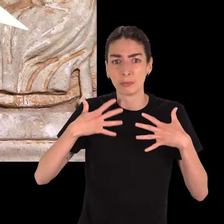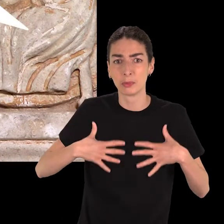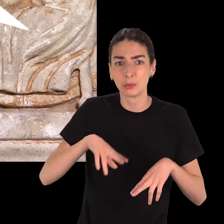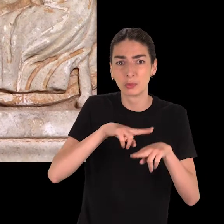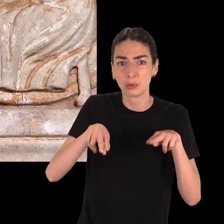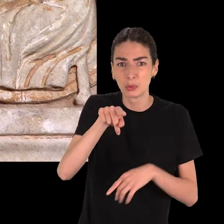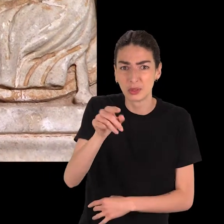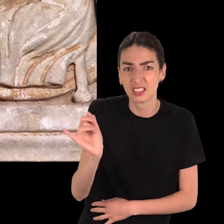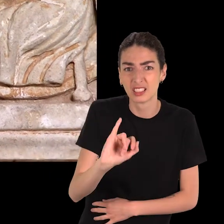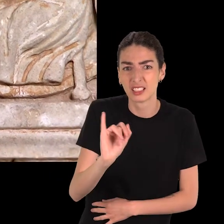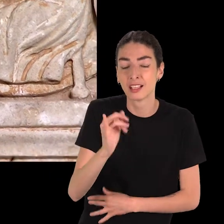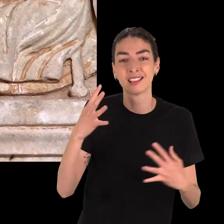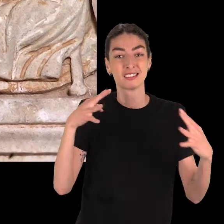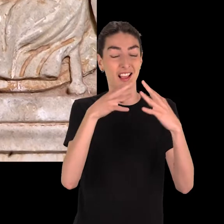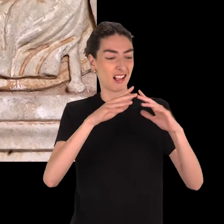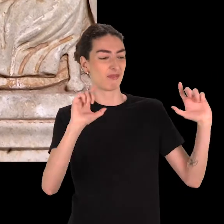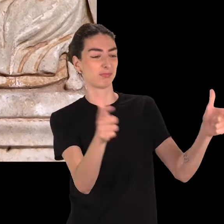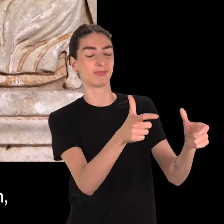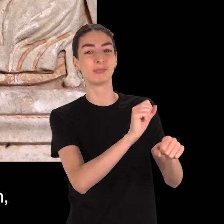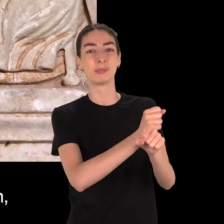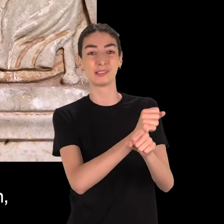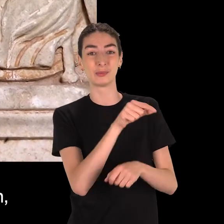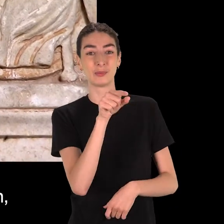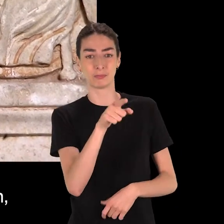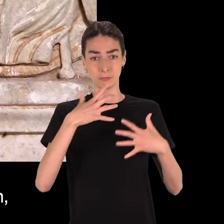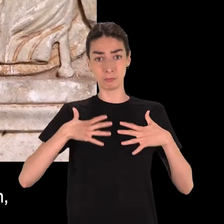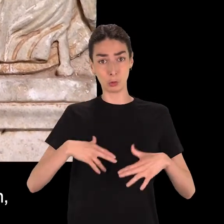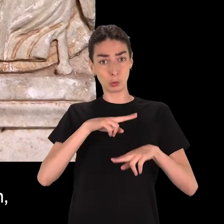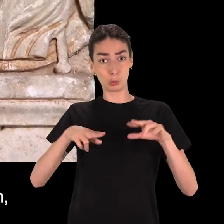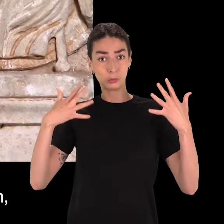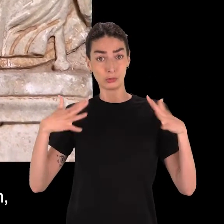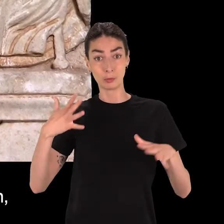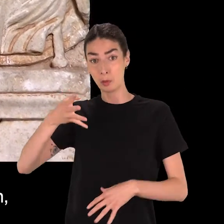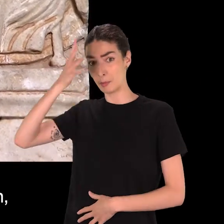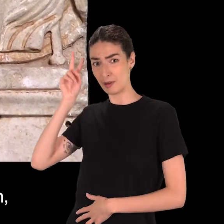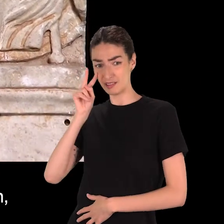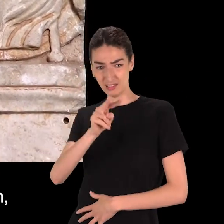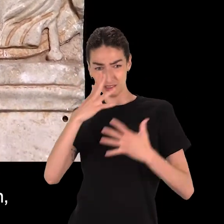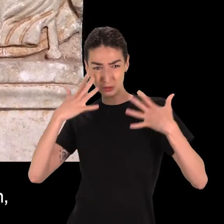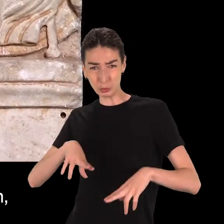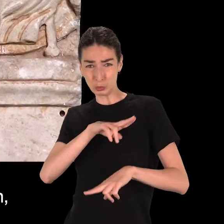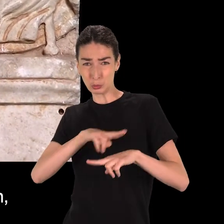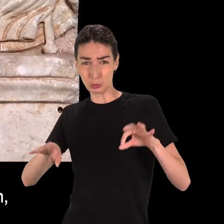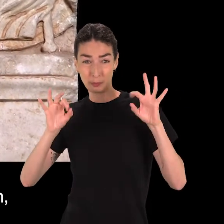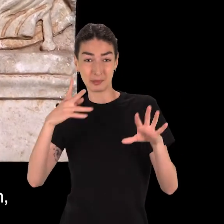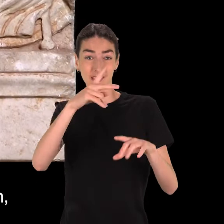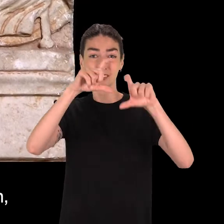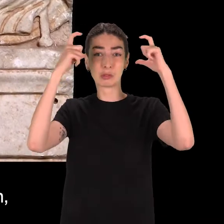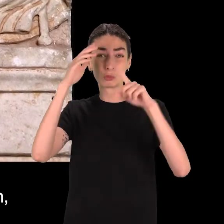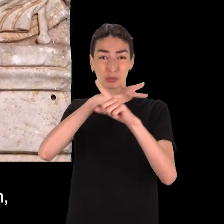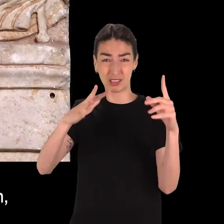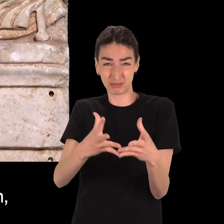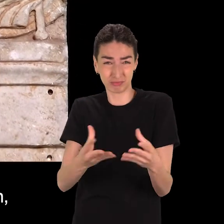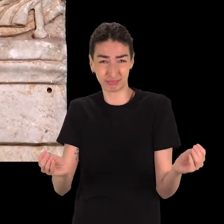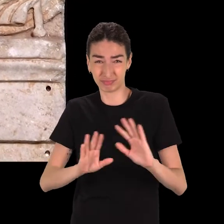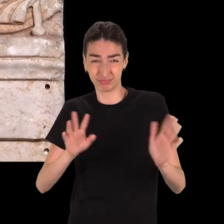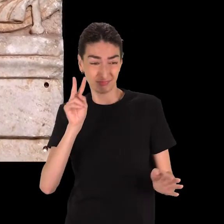ennemis vaincus. Il s'agit d'un captif, un prisonnier de guerre. Seul le haut de son corps est dénudé, mais aux yeux d'un romain, il est bien nu, car il a perdu tout